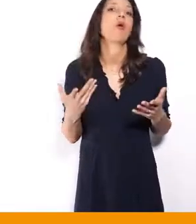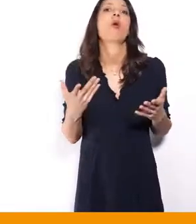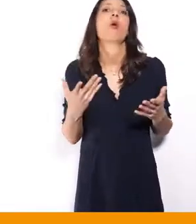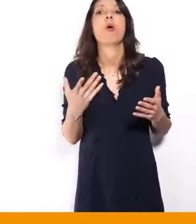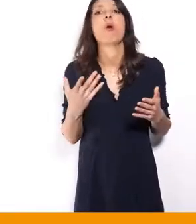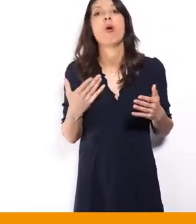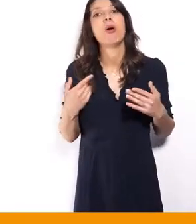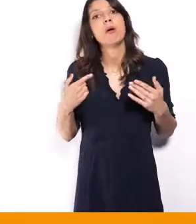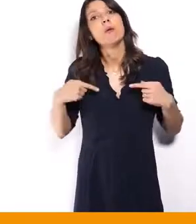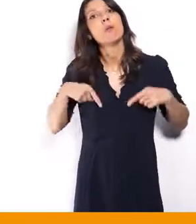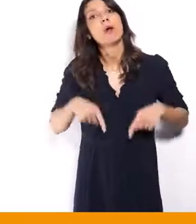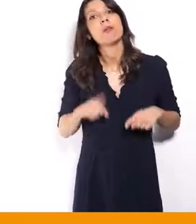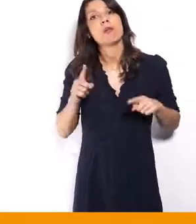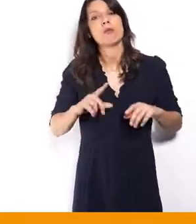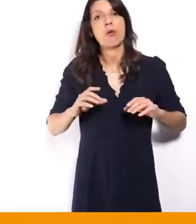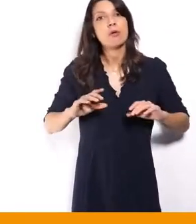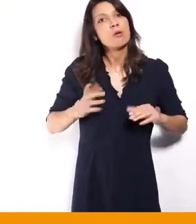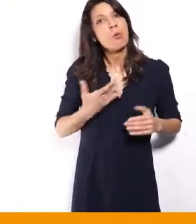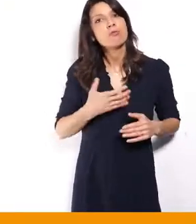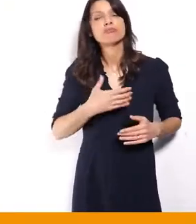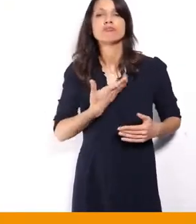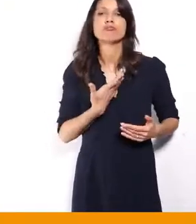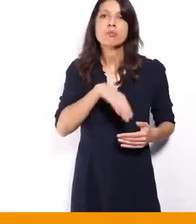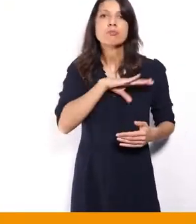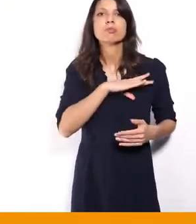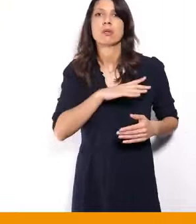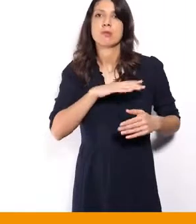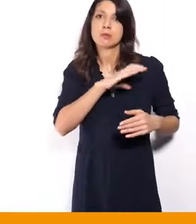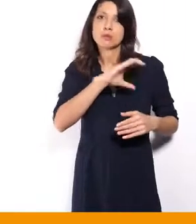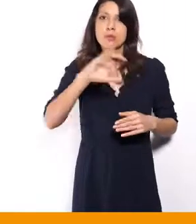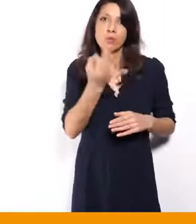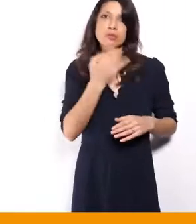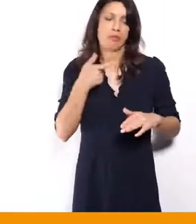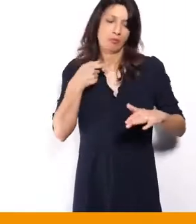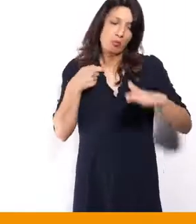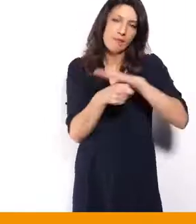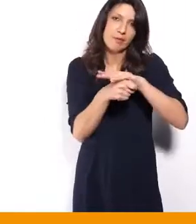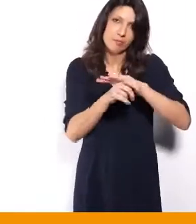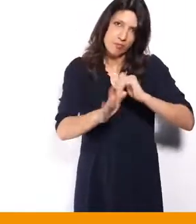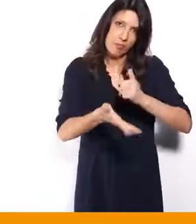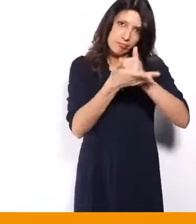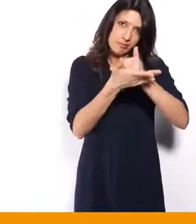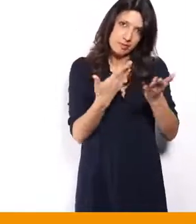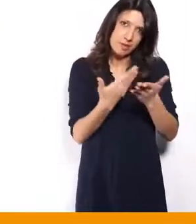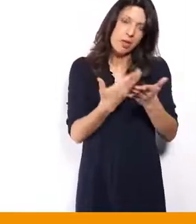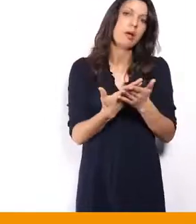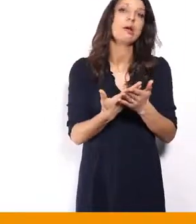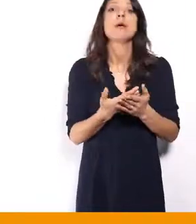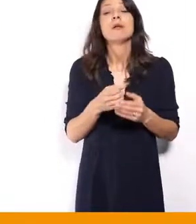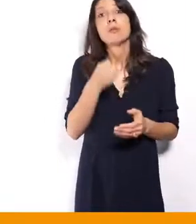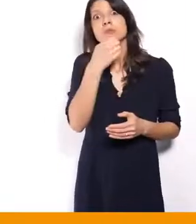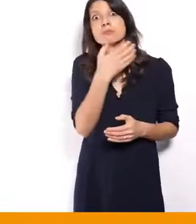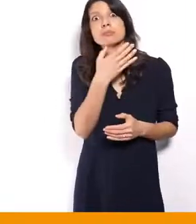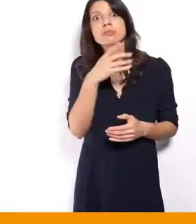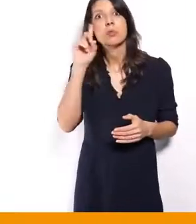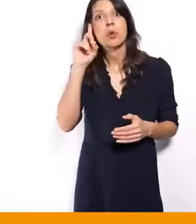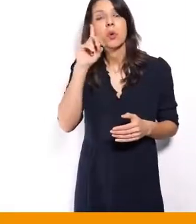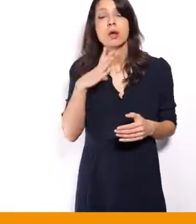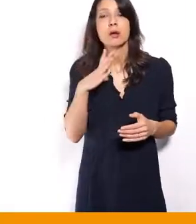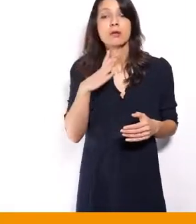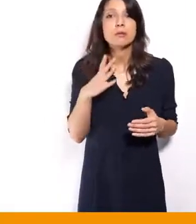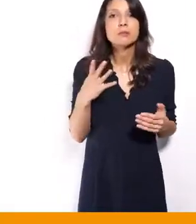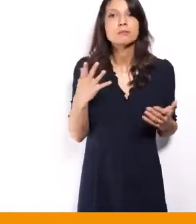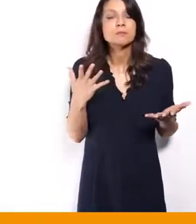En plus, moi, suis impressionnée de voir, finalement, l'écart qu'il y a dans